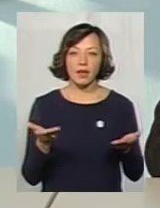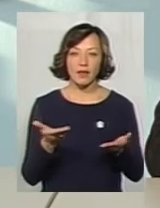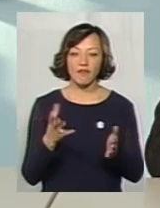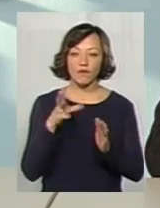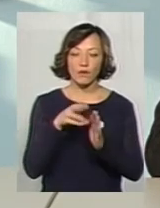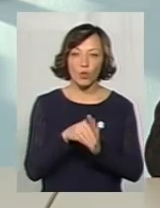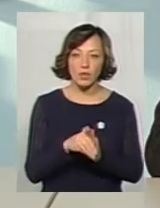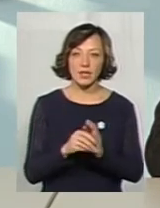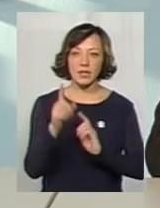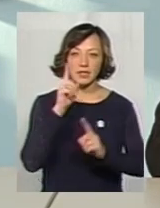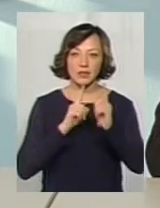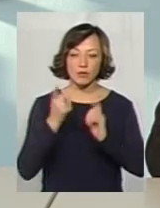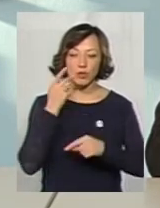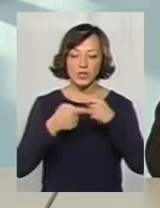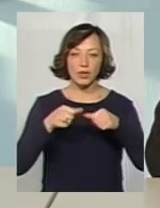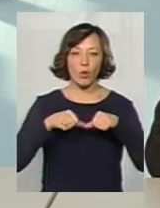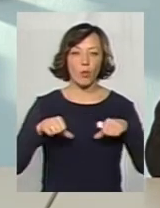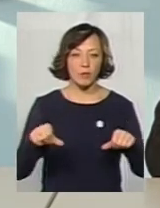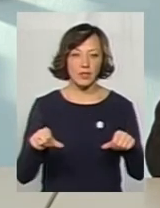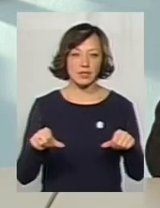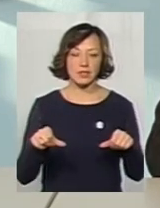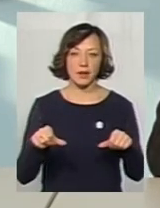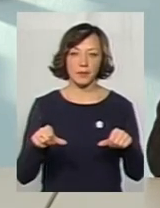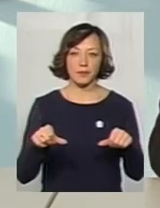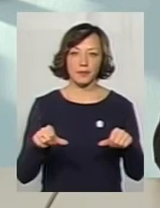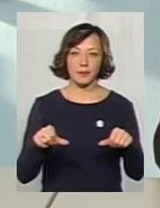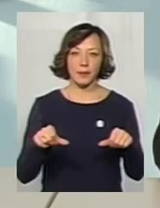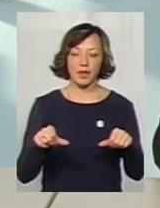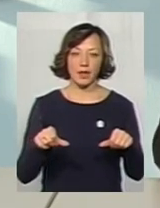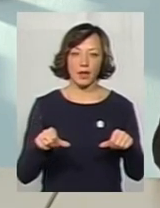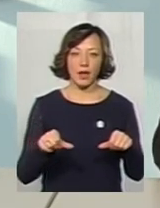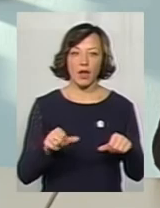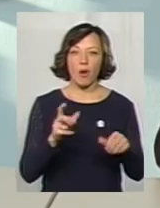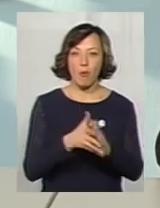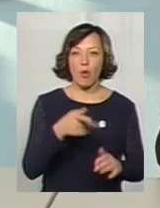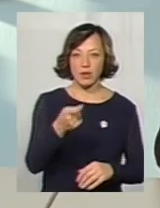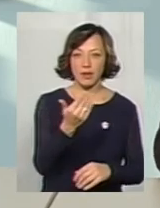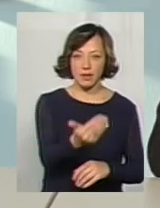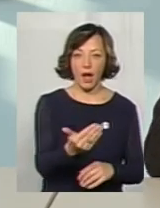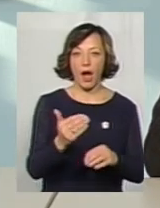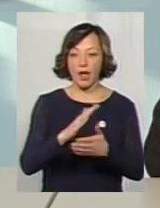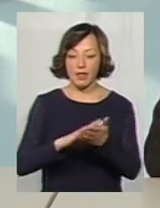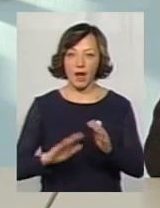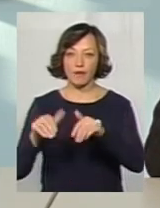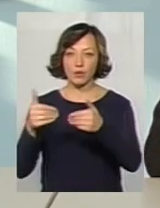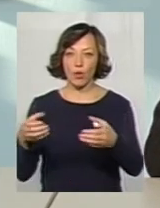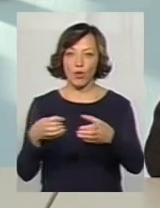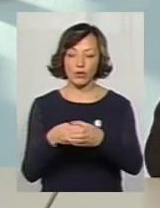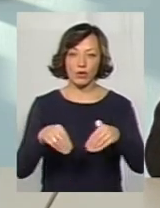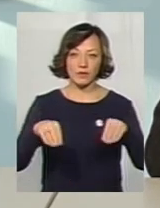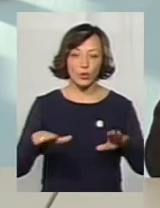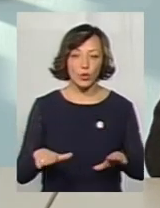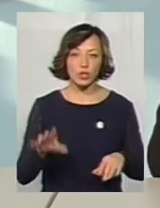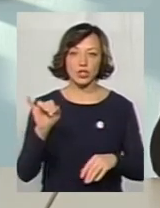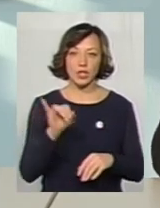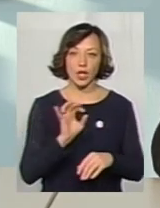вносяться на засіданні постійних комісій суб'єктами подання, ну а далі виноситься на розгляд колективного рішення